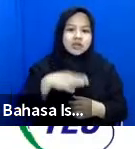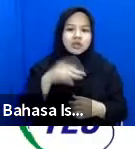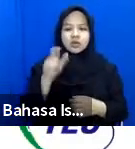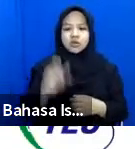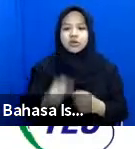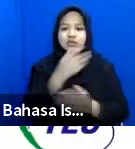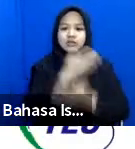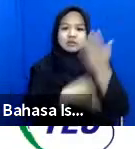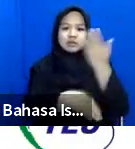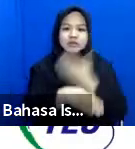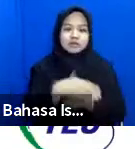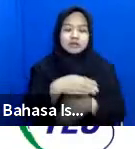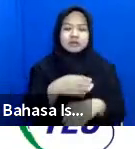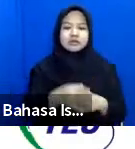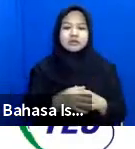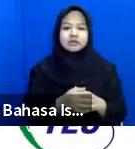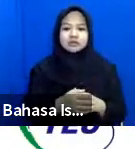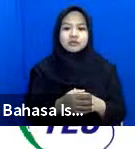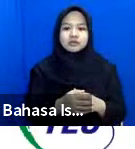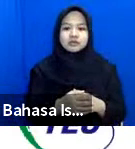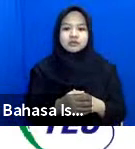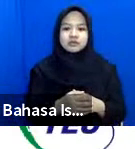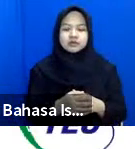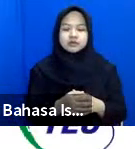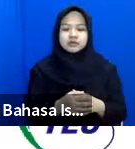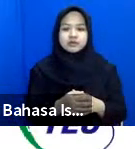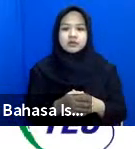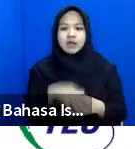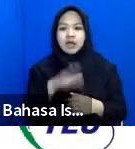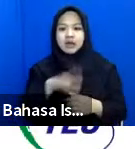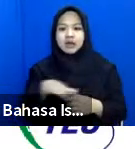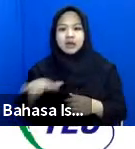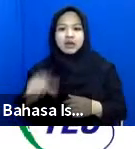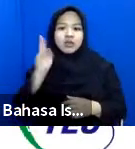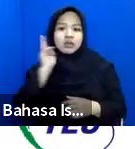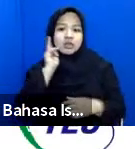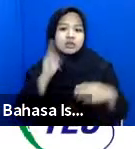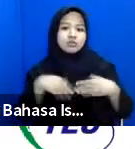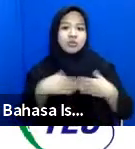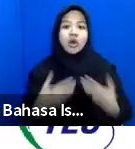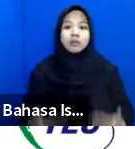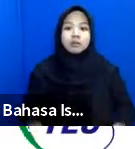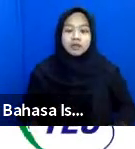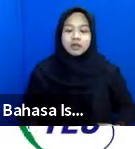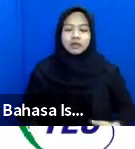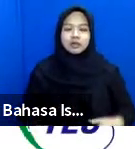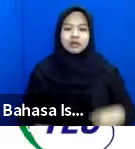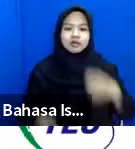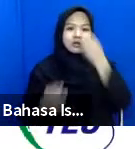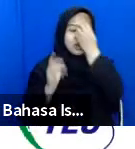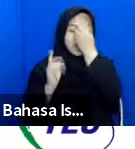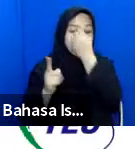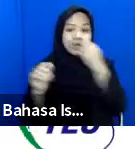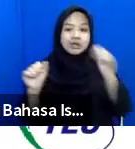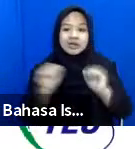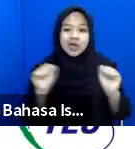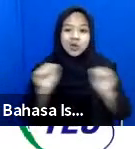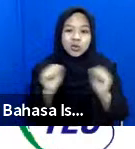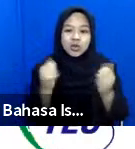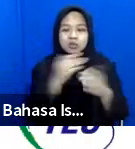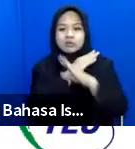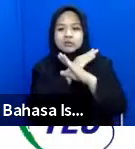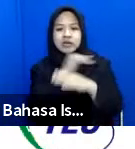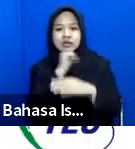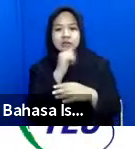disabilitas anak-anak dan ibu hamil selama keadaan darurat dan mencegah